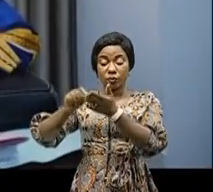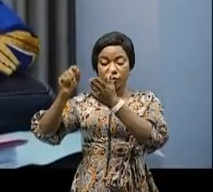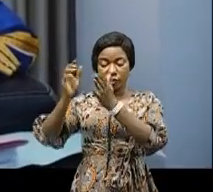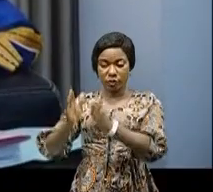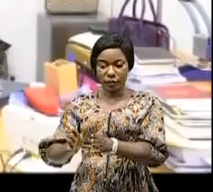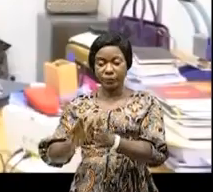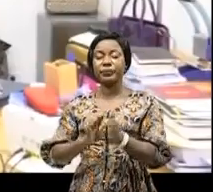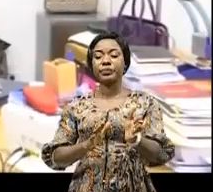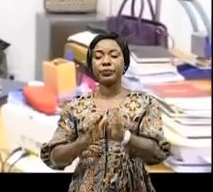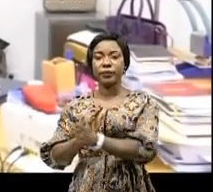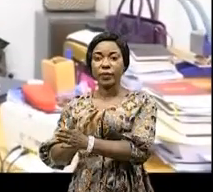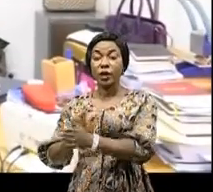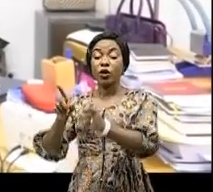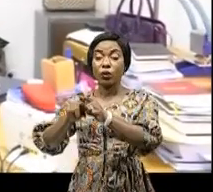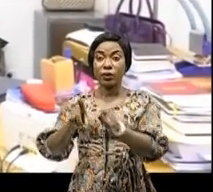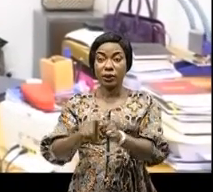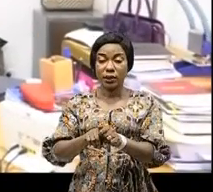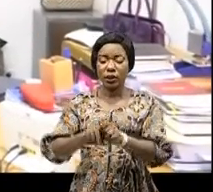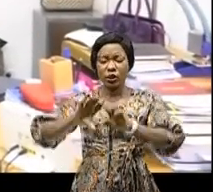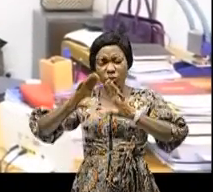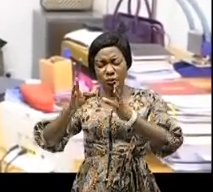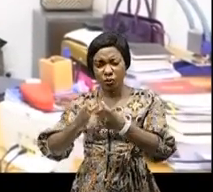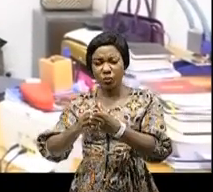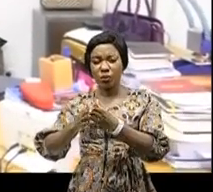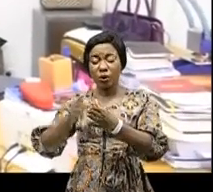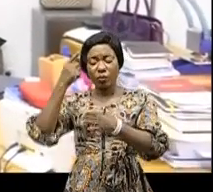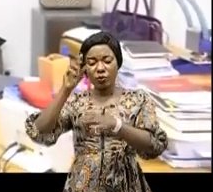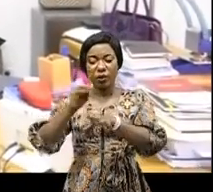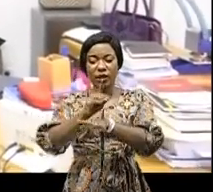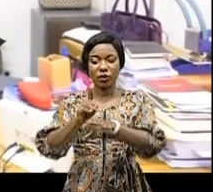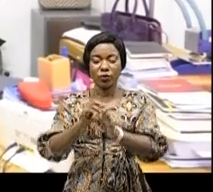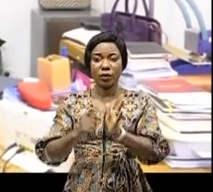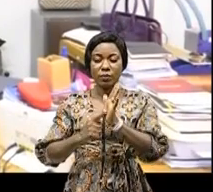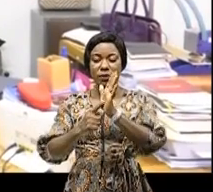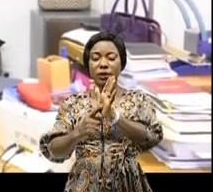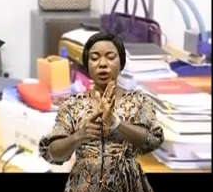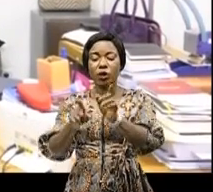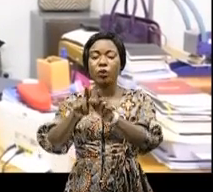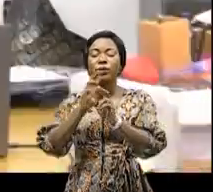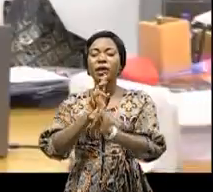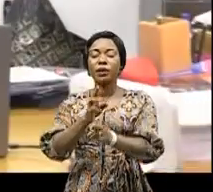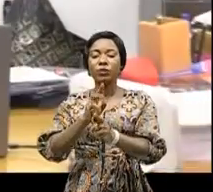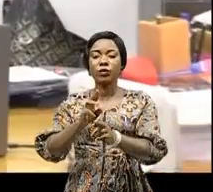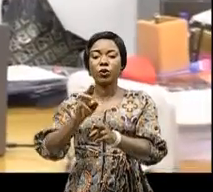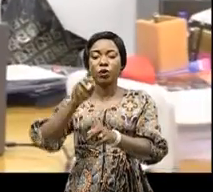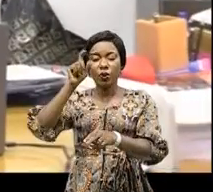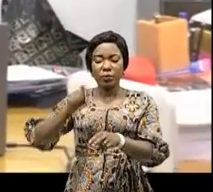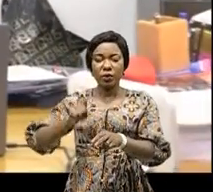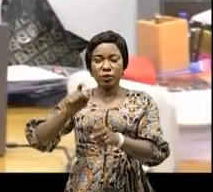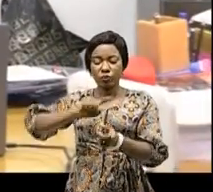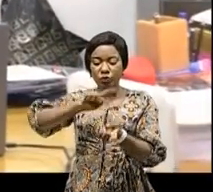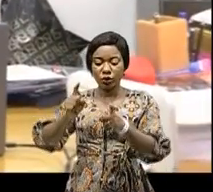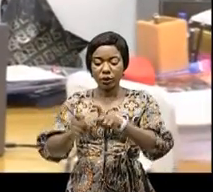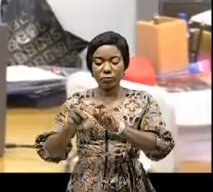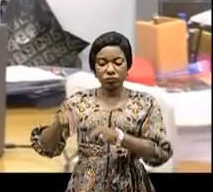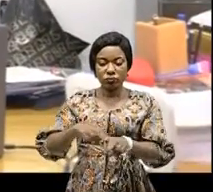Ainsi, l'Agence nationale de l'aménagement du territoire a été présentée comme une réponse au besoin de changer des stratégies et des